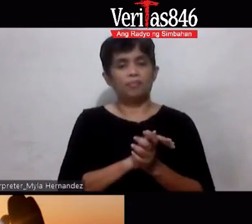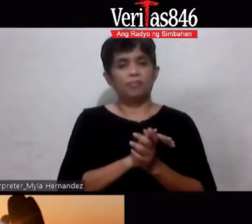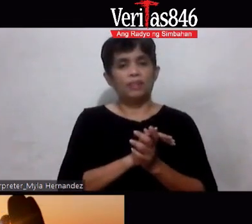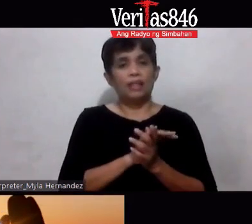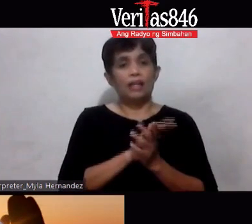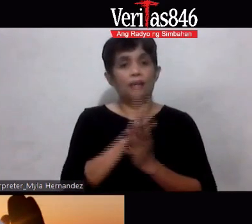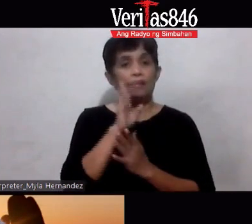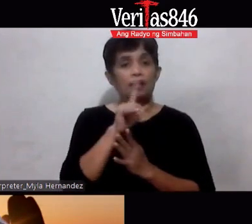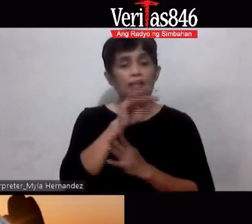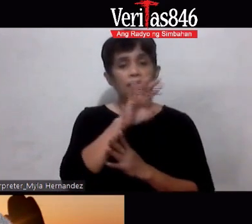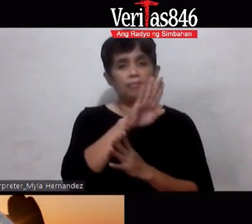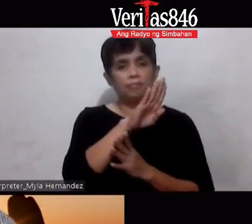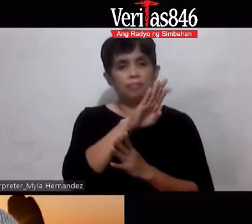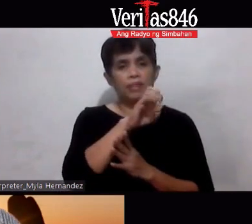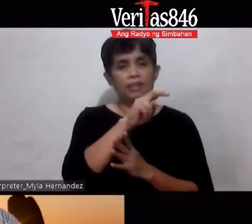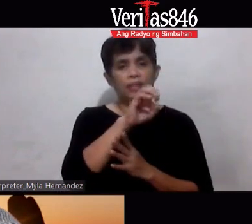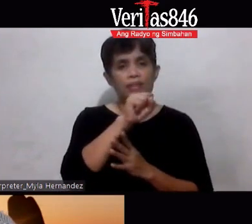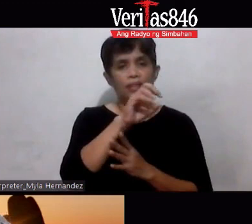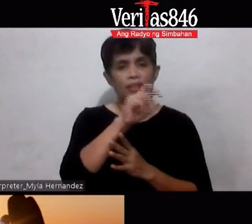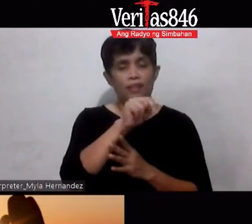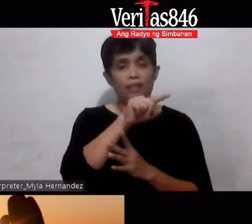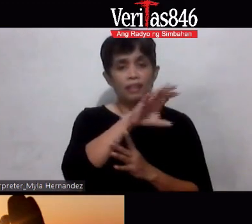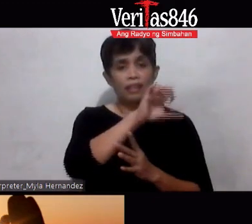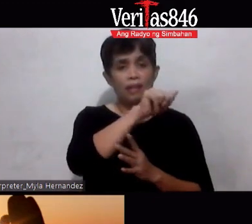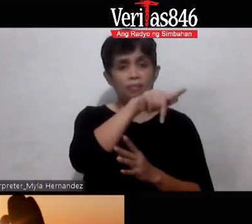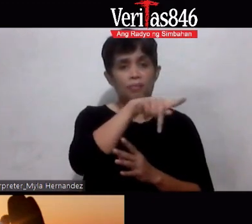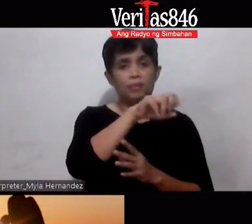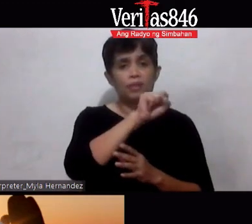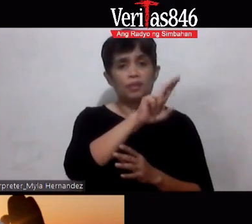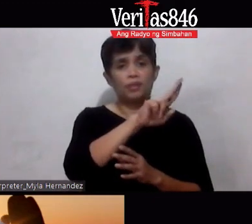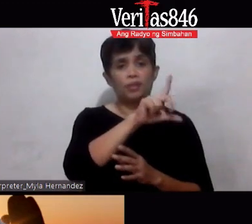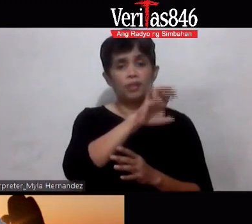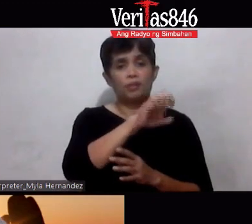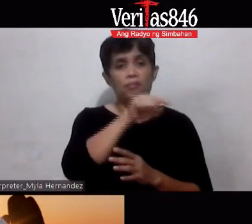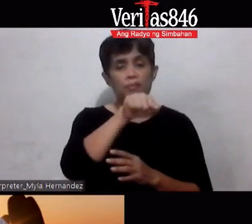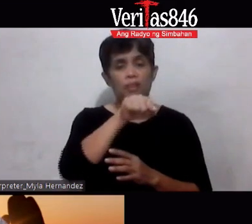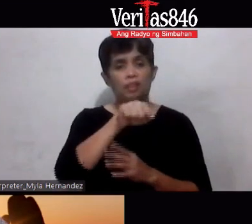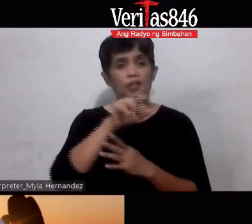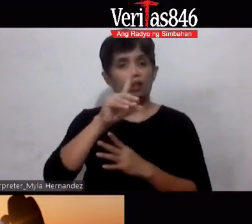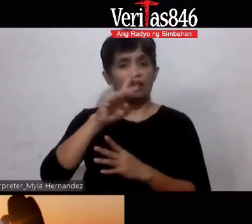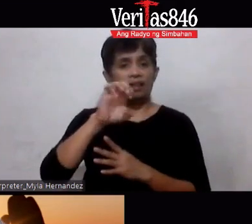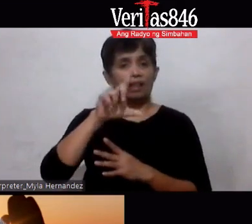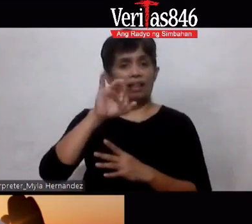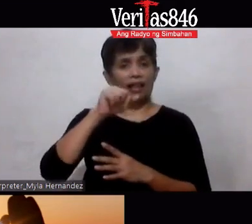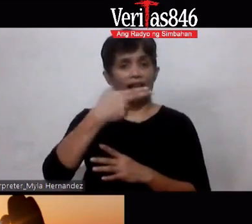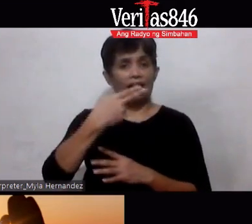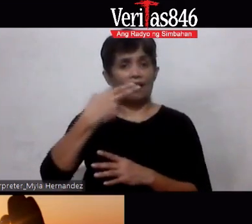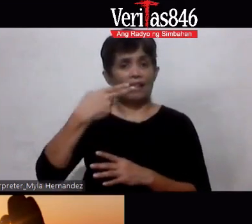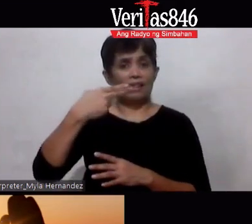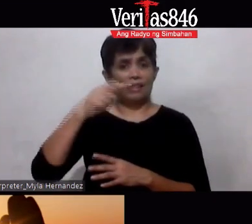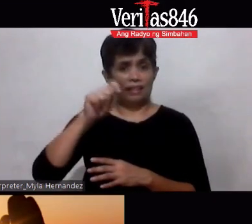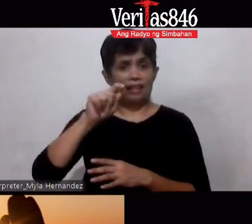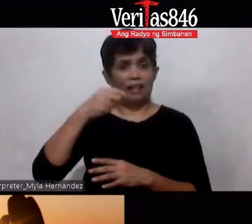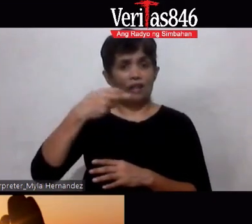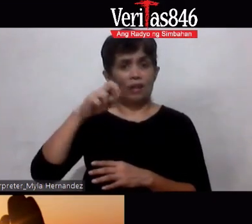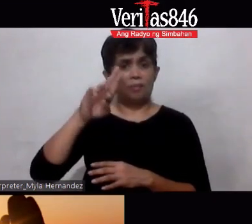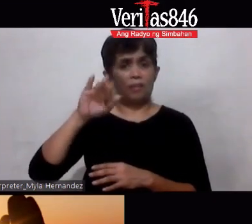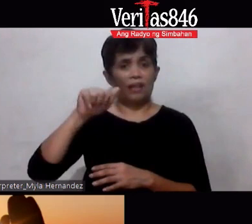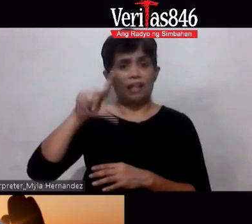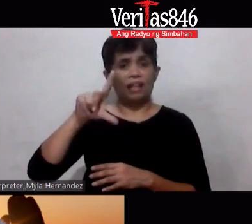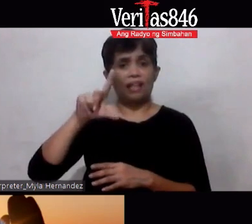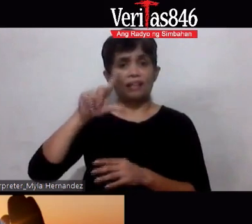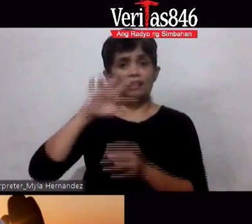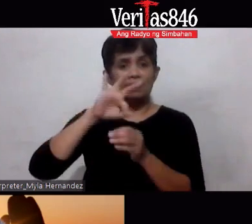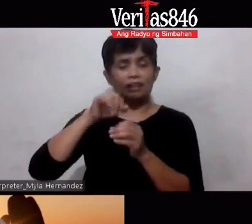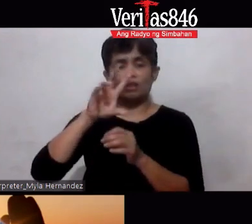ba ang delight herbal tea hindi po hindi po siya capsule siya po ay tsa na nasa isang pakete isang sachet na